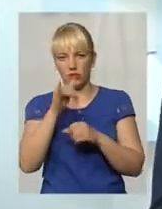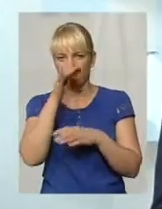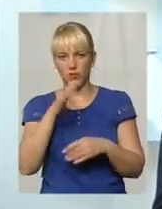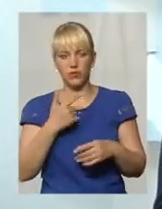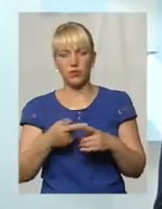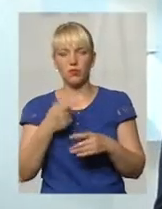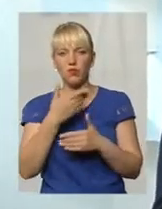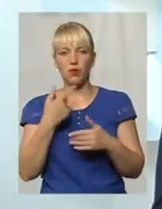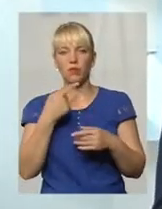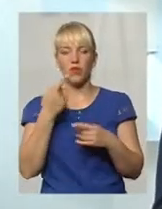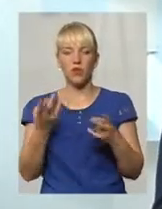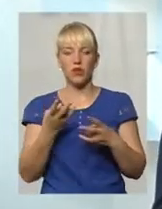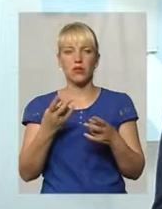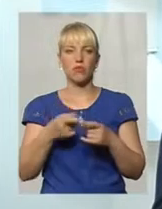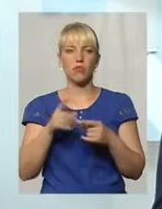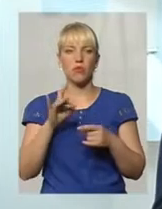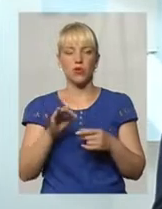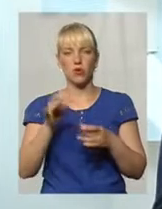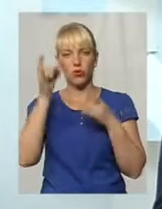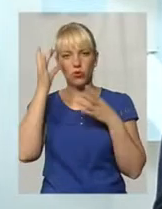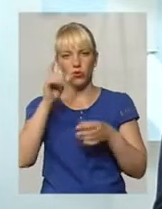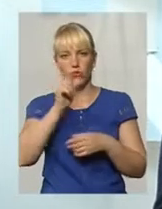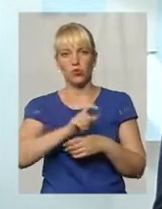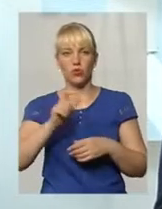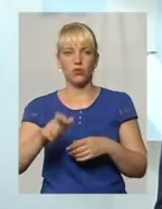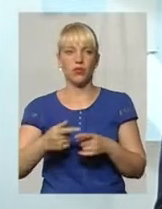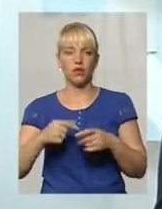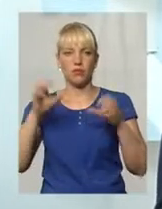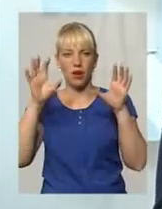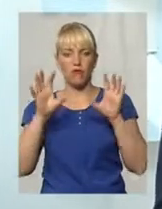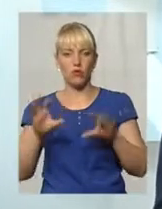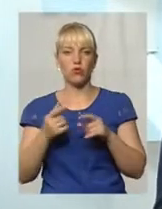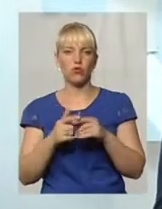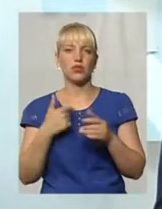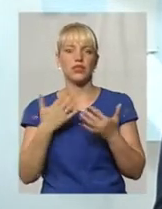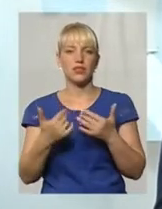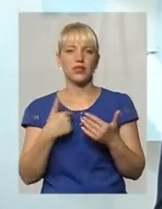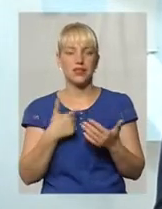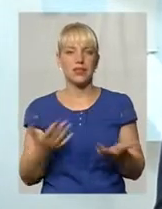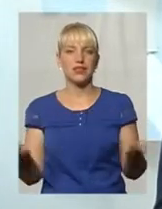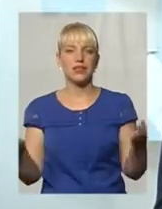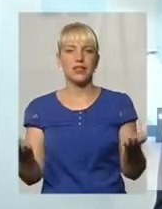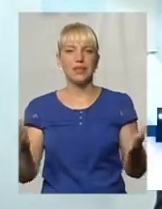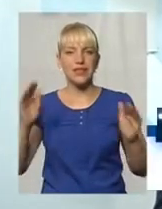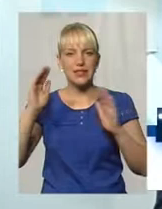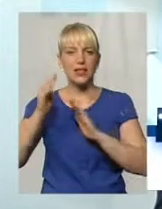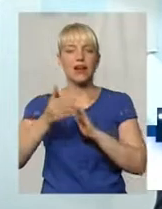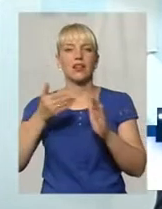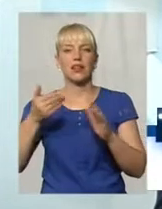розвиток, навпаки, правової культури громадян. Наскільки я закликаю співпрацювати з органами